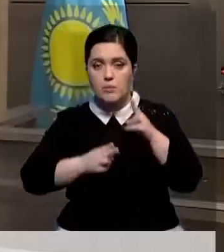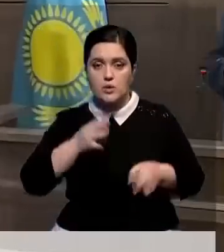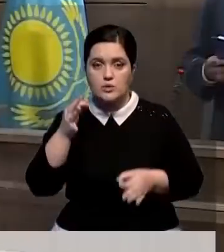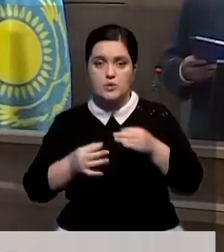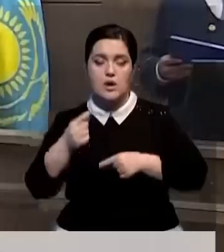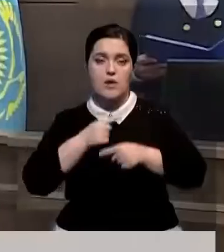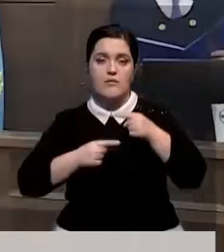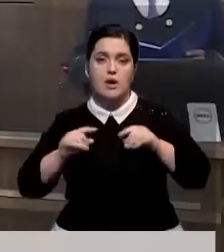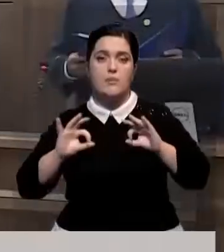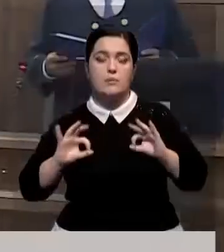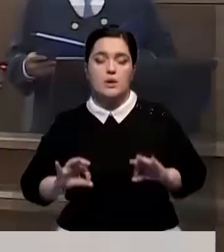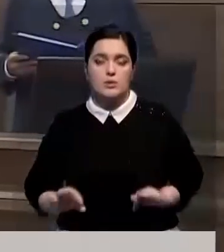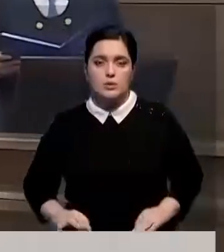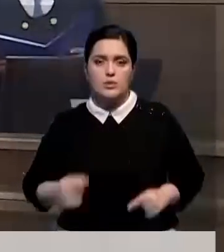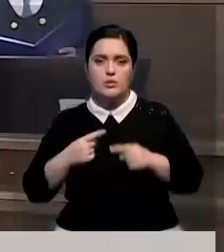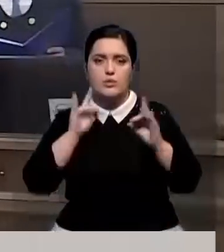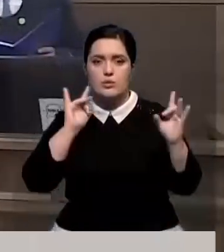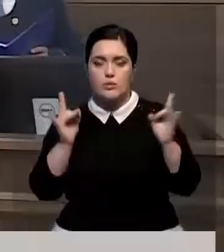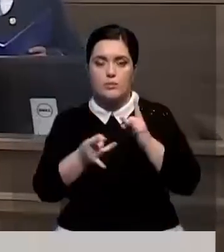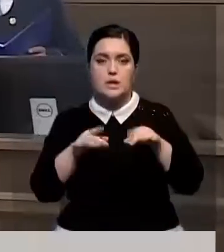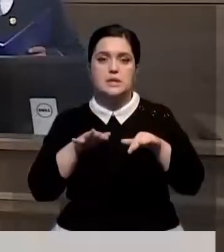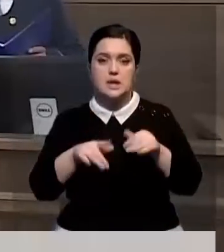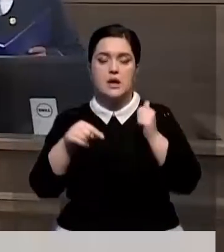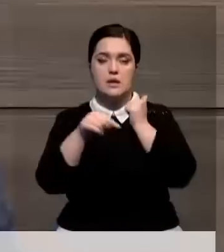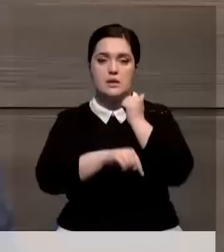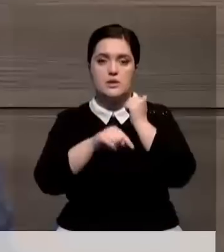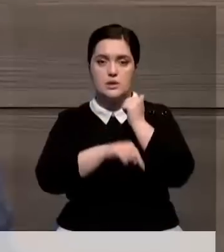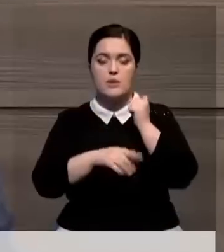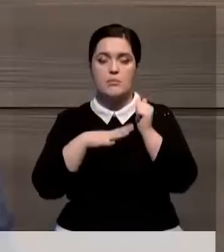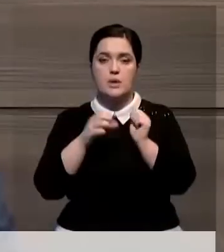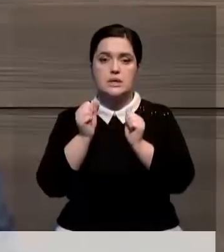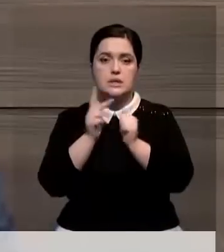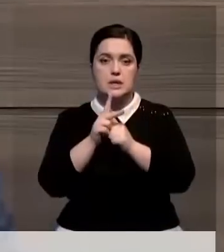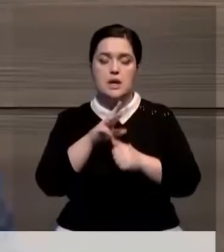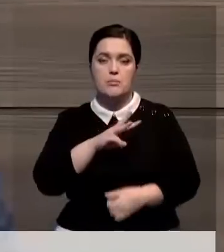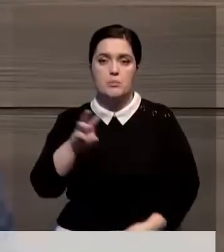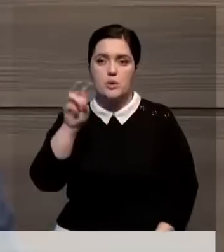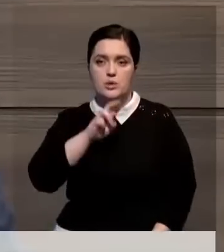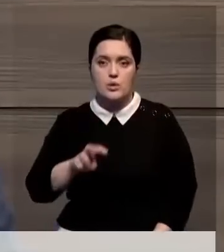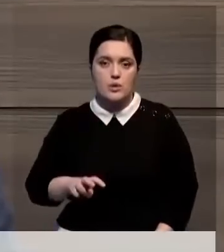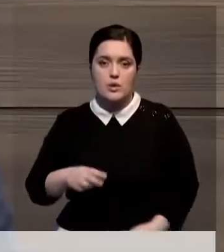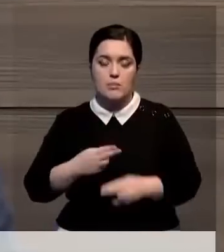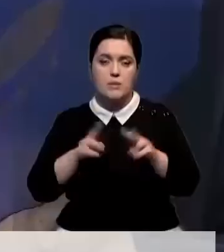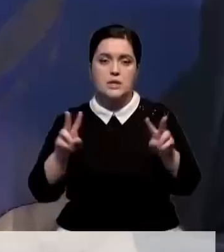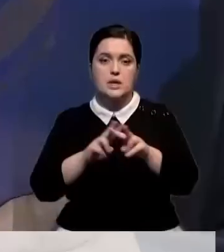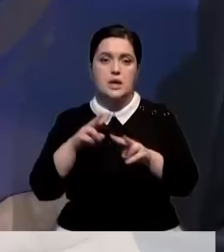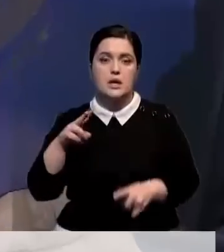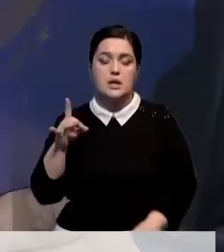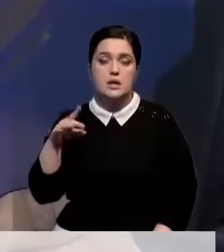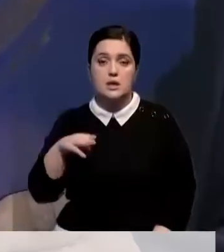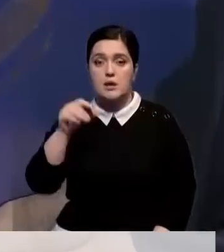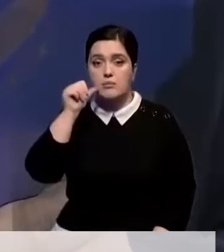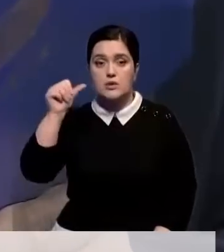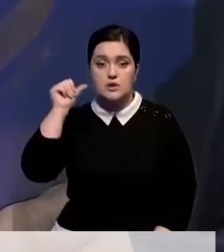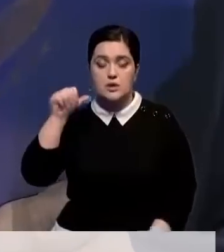возвратил прокурору Астаны другое громкое дело – о хищениях выделенных 13 миллионов долларов на скандальный проект «Астана ЛРТ». Еще в